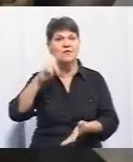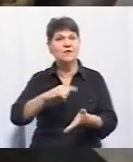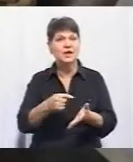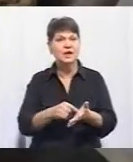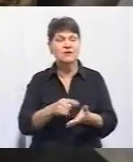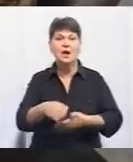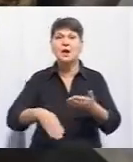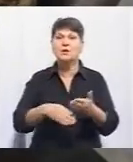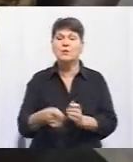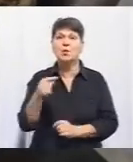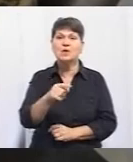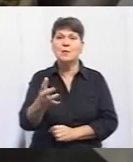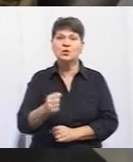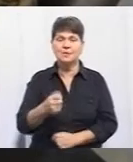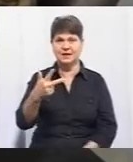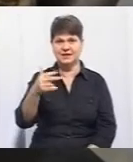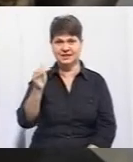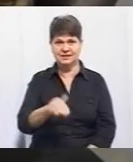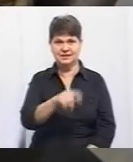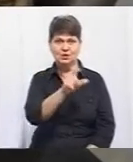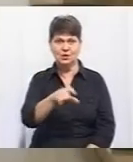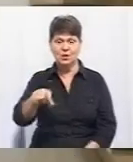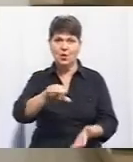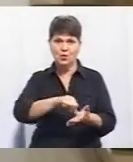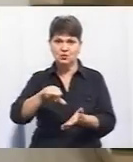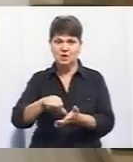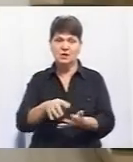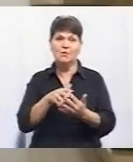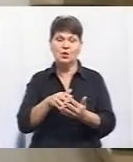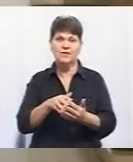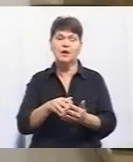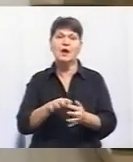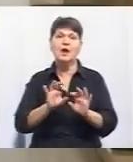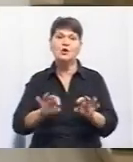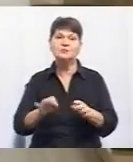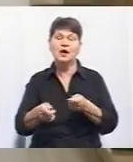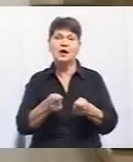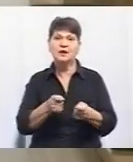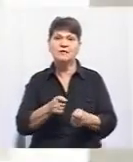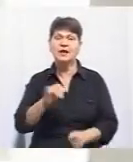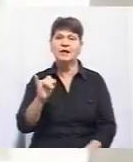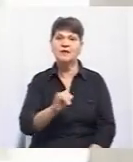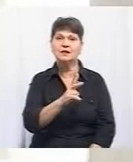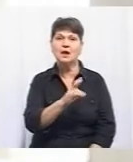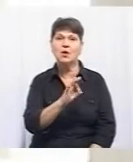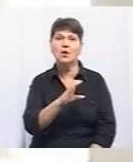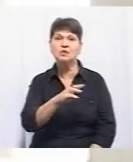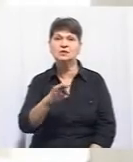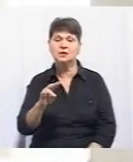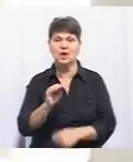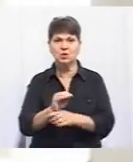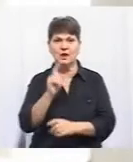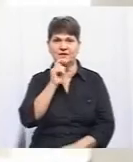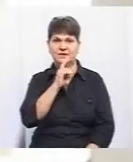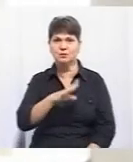Допомогу там отримали понад три тисячі учасників бойових дій, розповідає керівниця організації Івона Костина. Додає, у